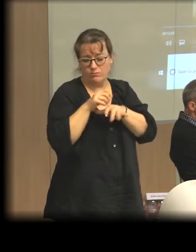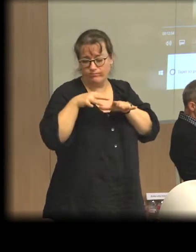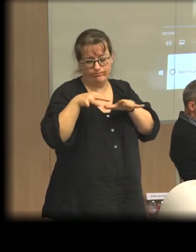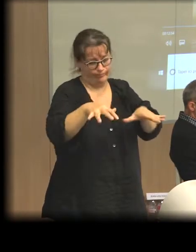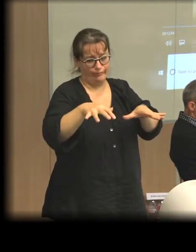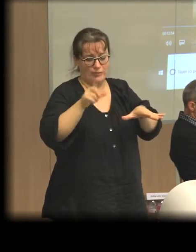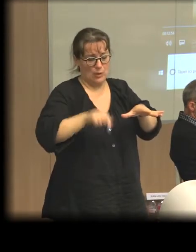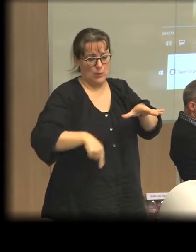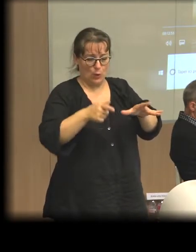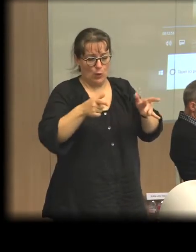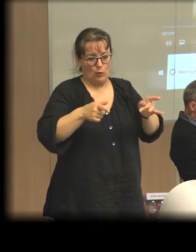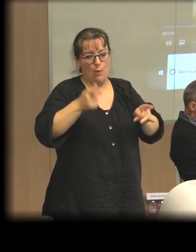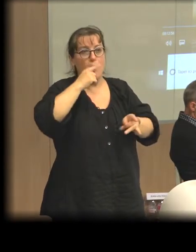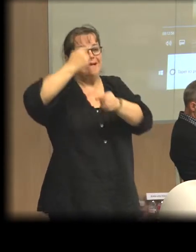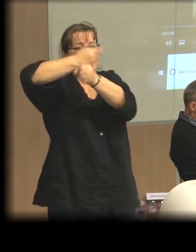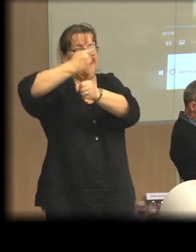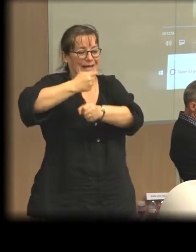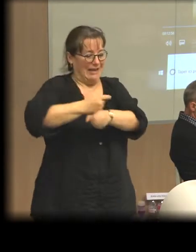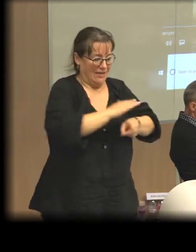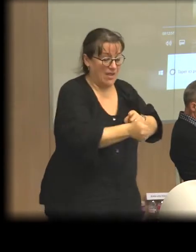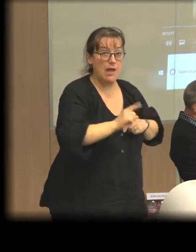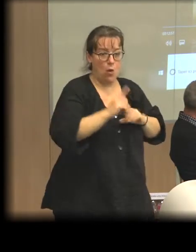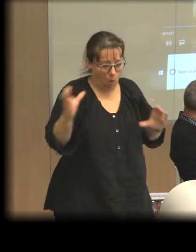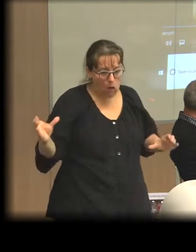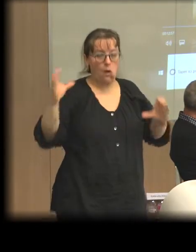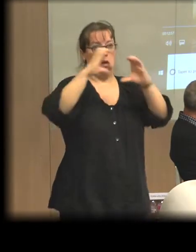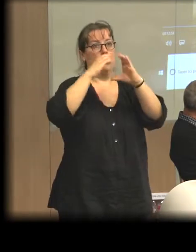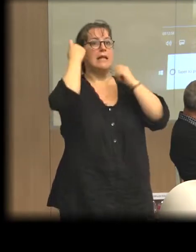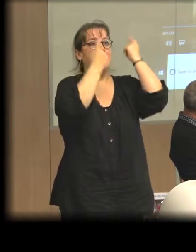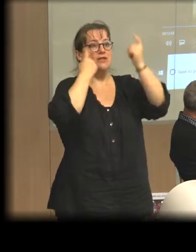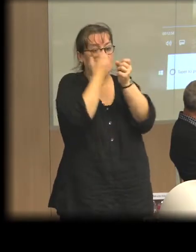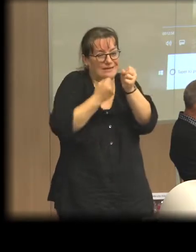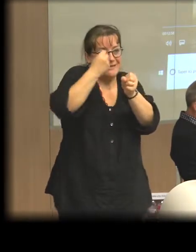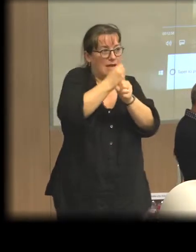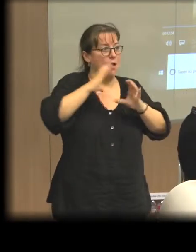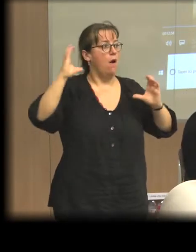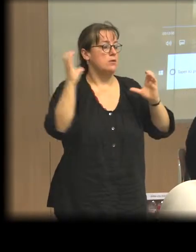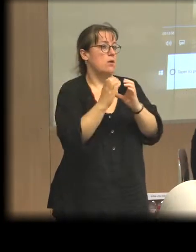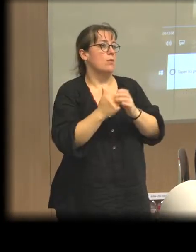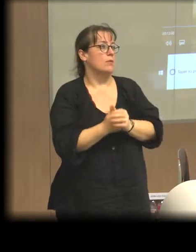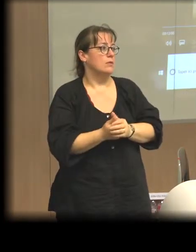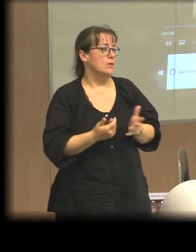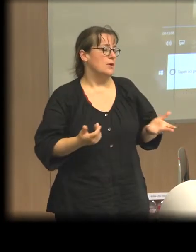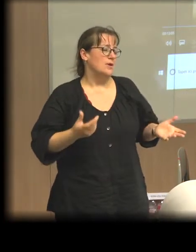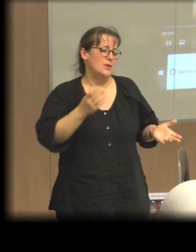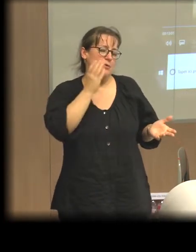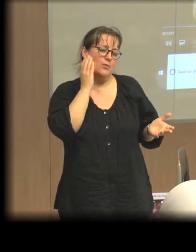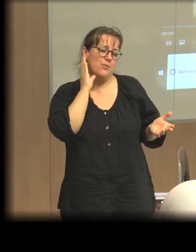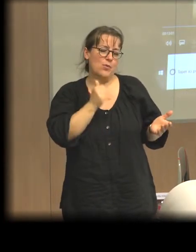réseaux dans la conception de politiques publiques au niveau local. Donc on voit bien que l'on a différents modèles